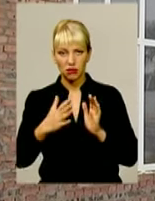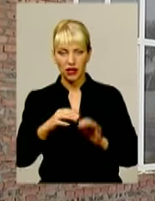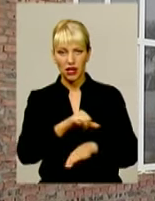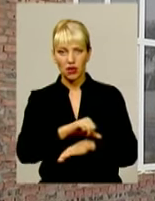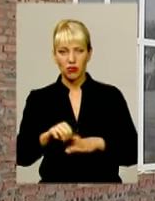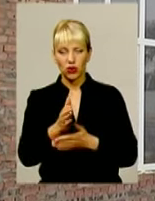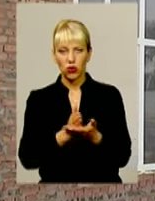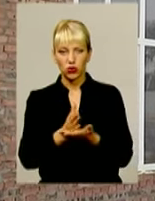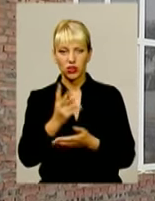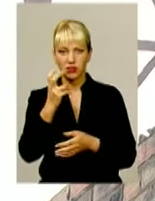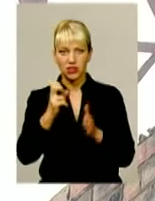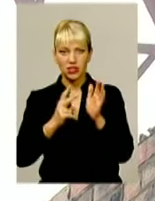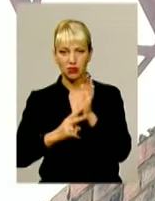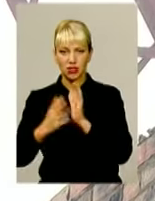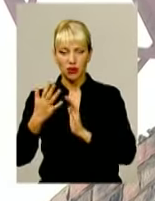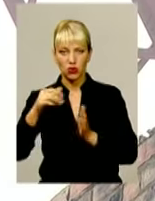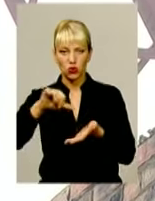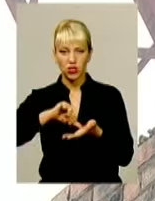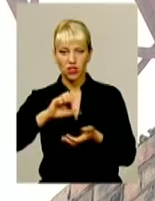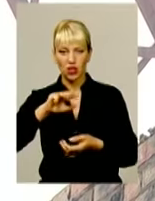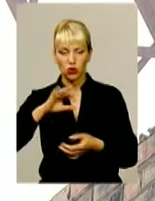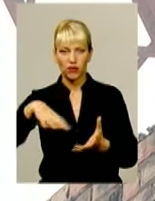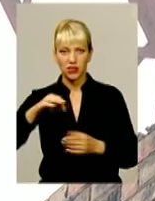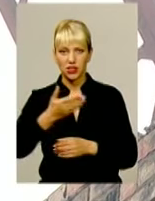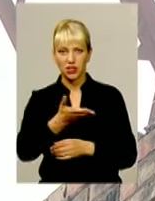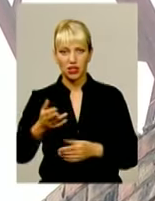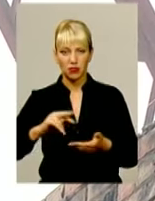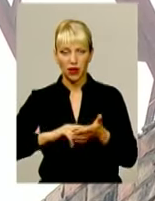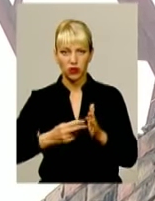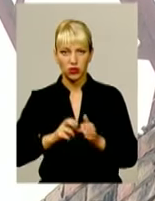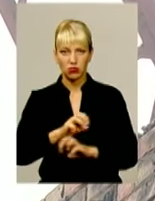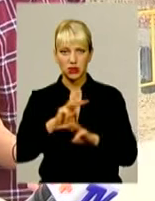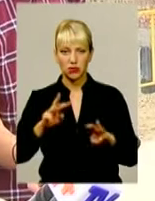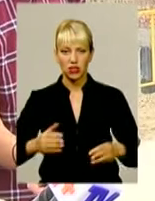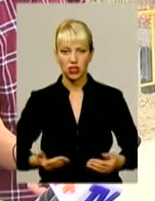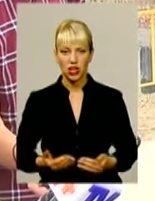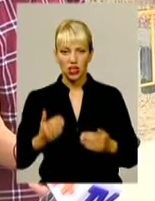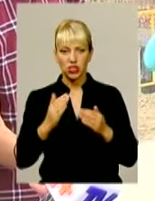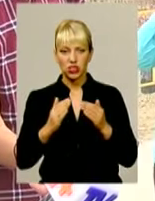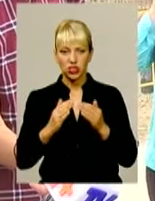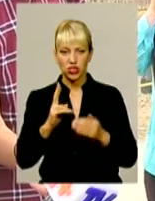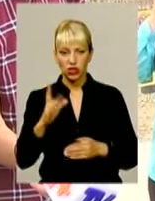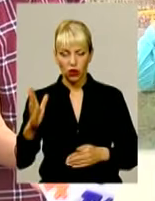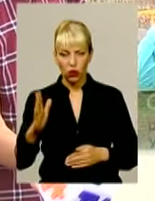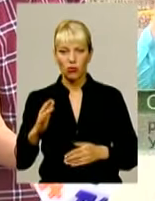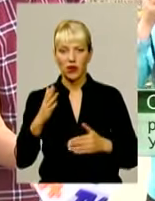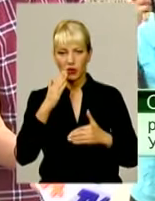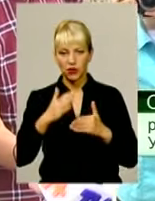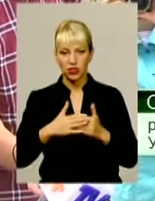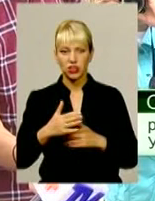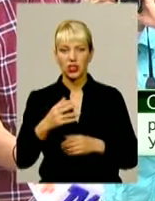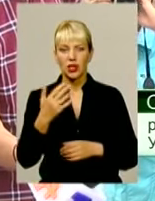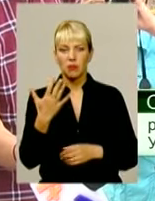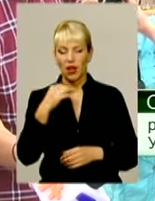281 учасник АТО. Всіх їх планують забезпечити житлом у найближчі 5 років. Сьогодні ми заклали ще один